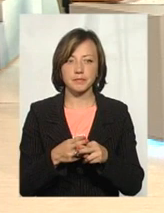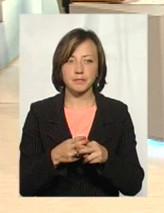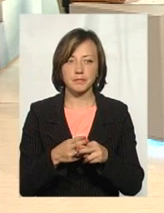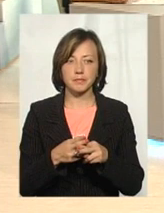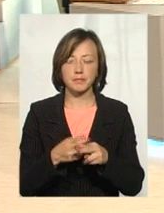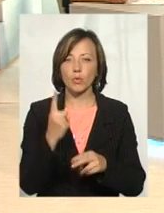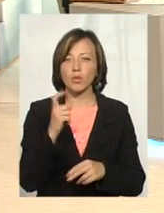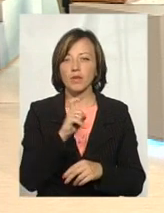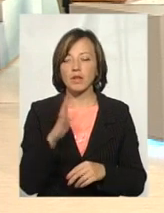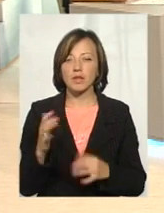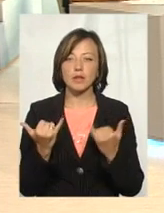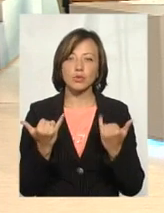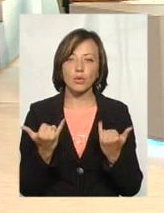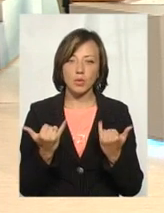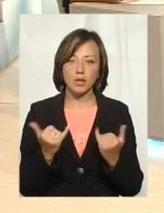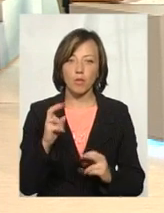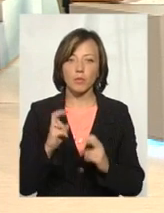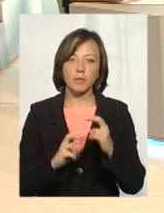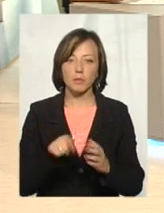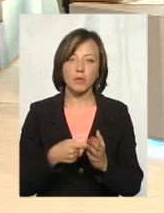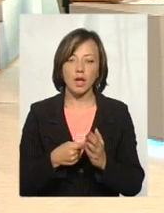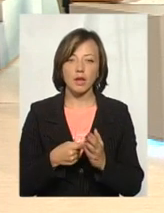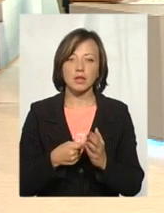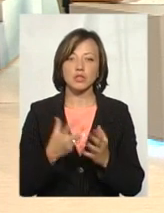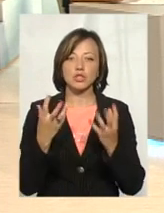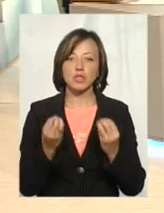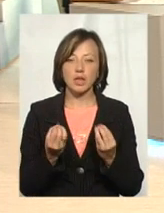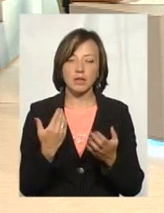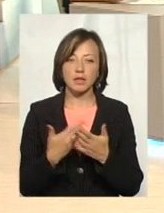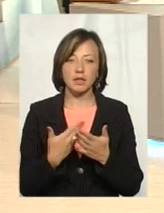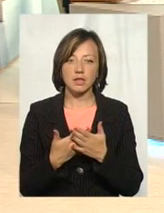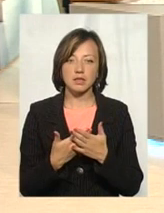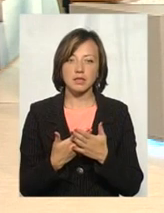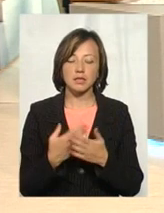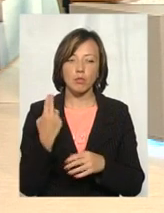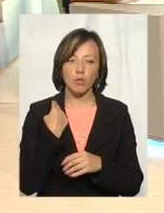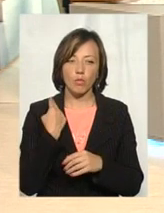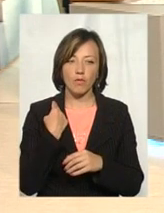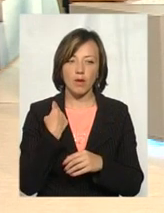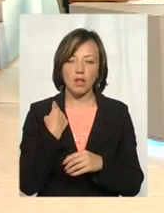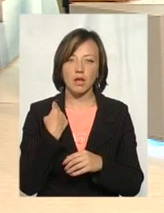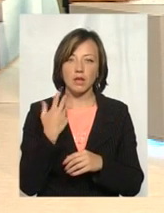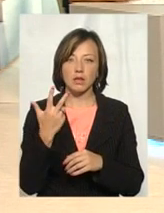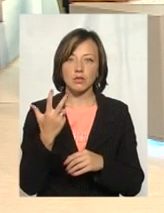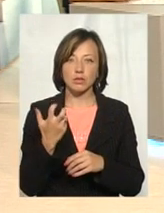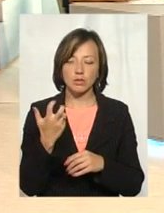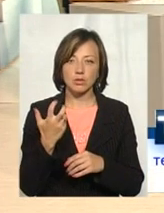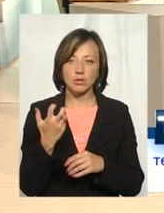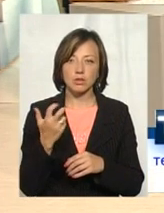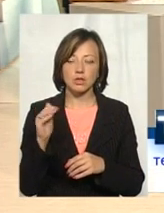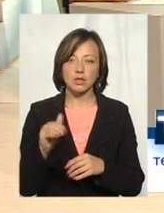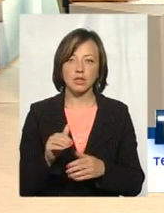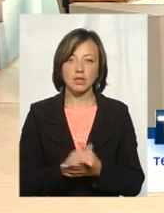на сьогодні комбінату комунальних підприємств ще десь, бабусь, заборгували біля 300 тисяч гривень.